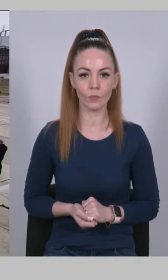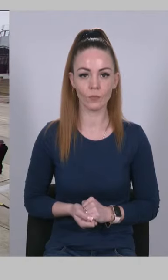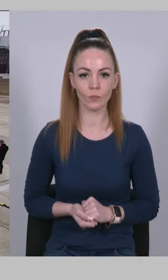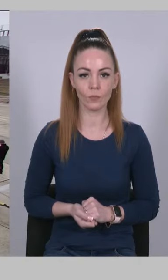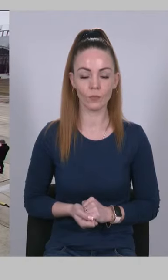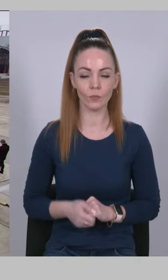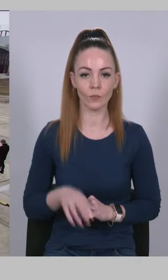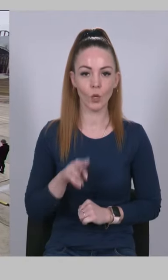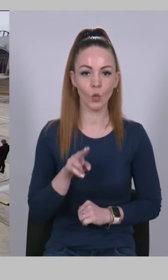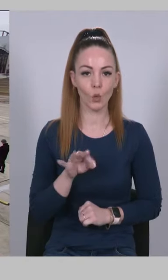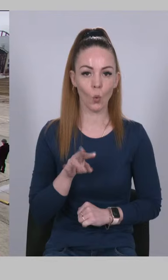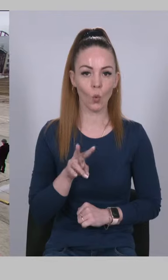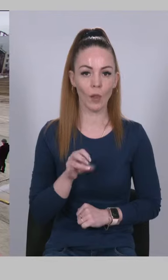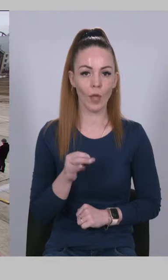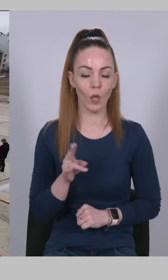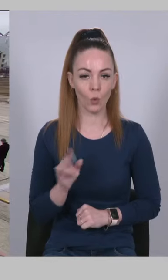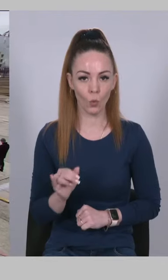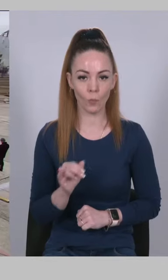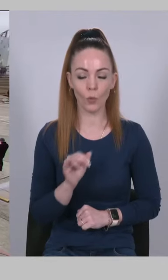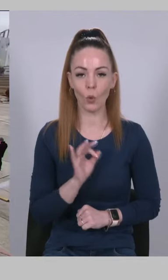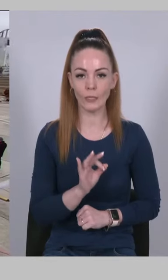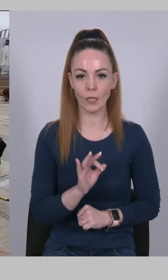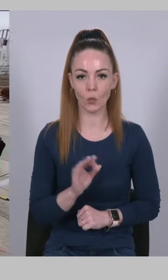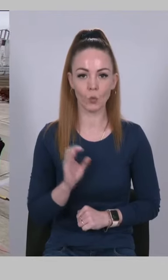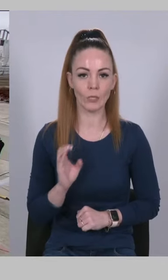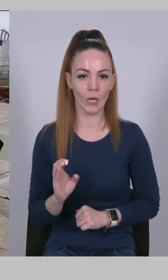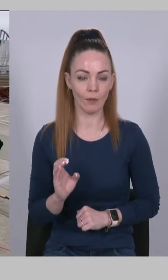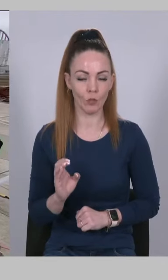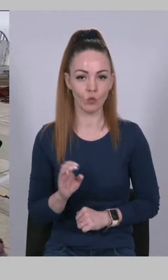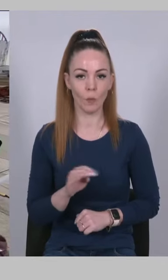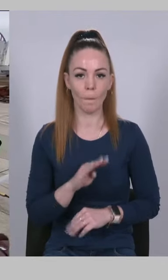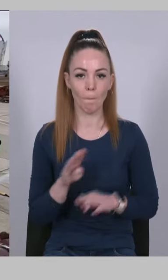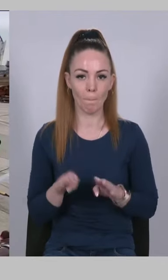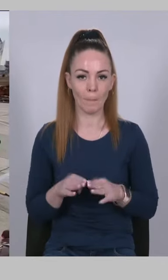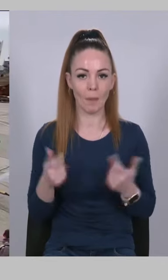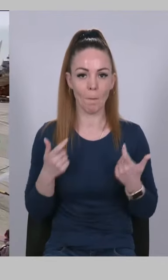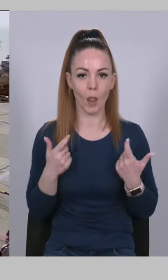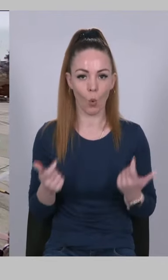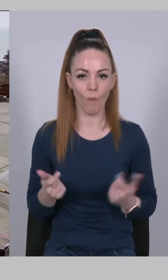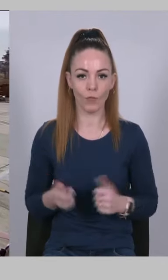Долейку Олександру Сергійовичу, підполковнику.